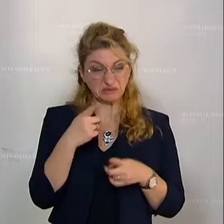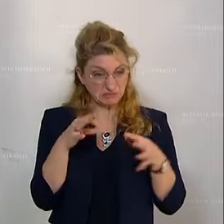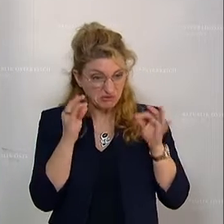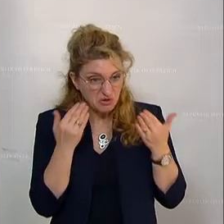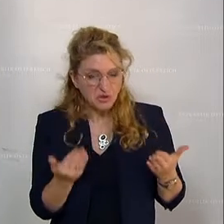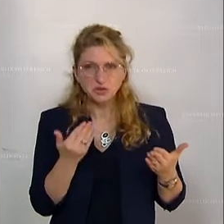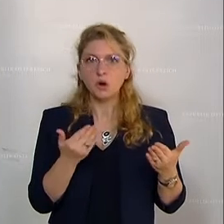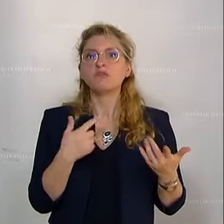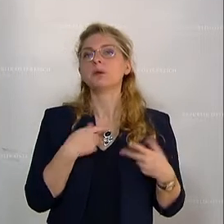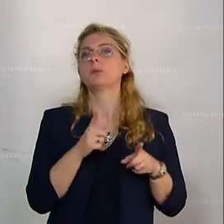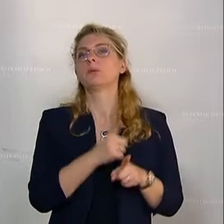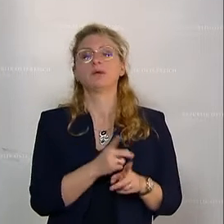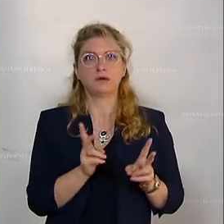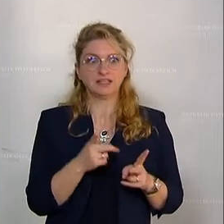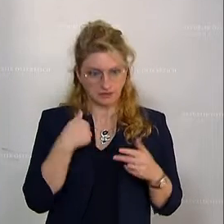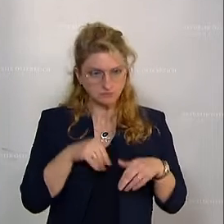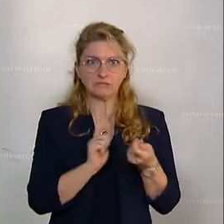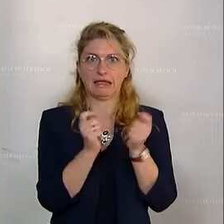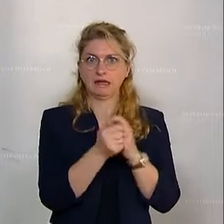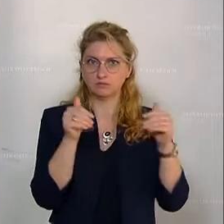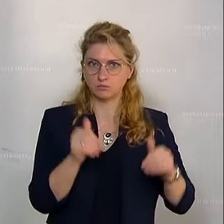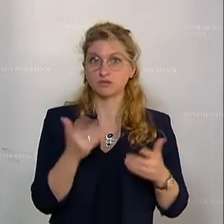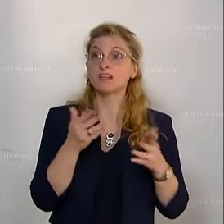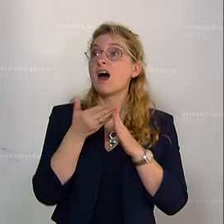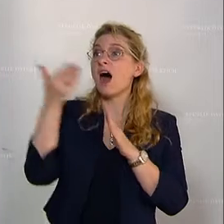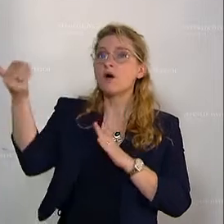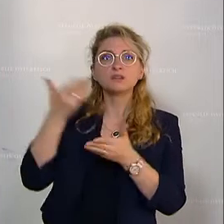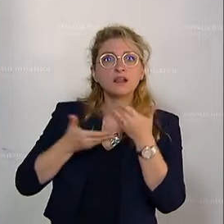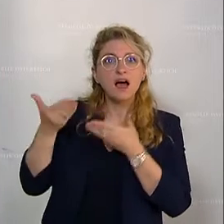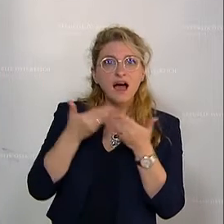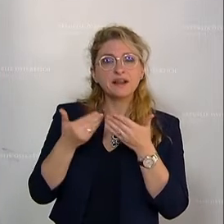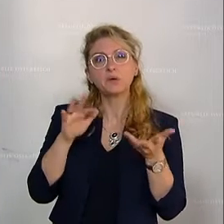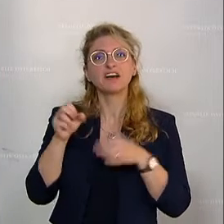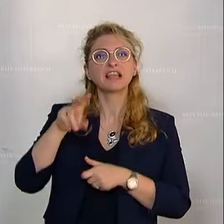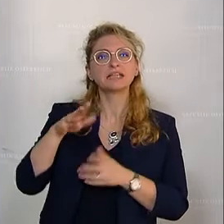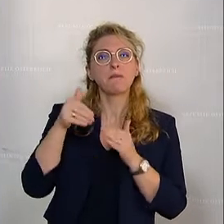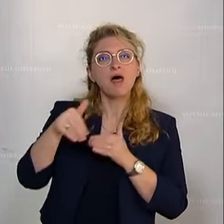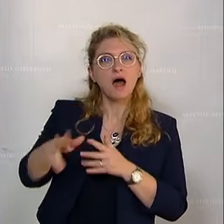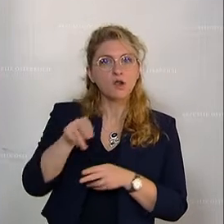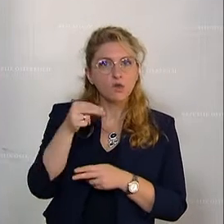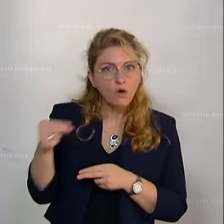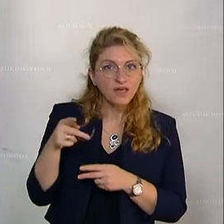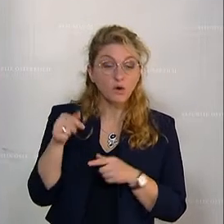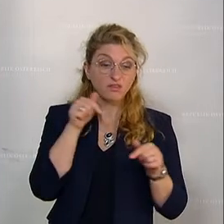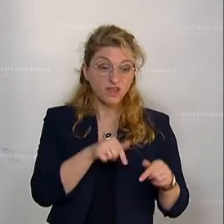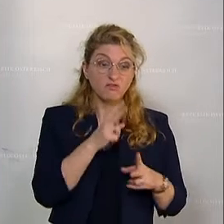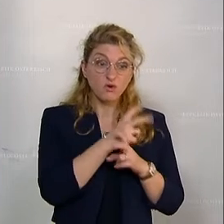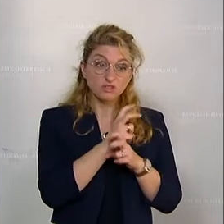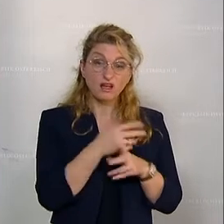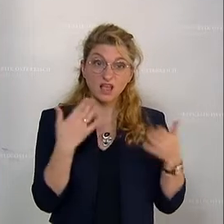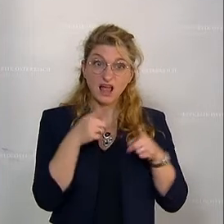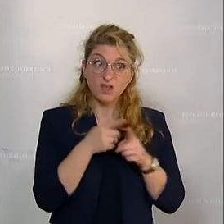darf. Es ist so, dass der Außenhandel in der Höhe von rund 13 Milliarden Euro der österreichischen Land- und Forstwirtschaft